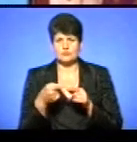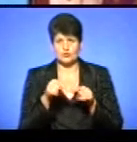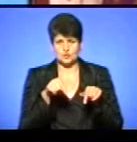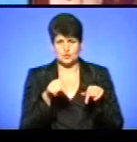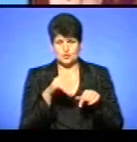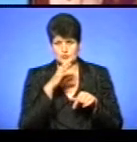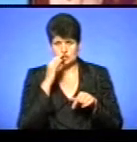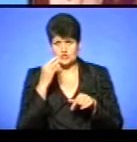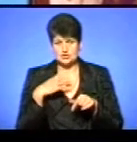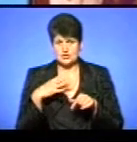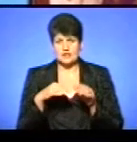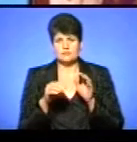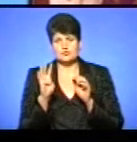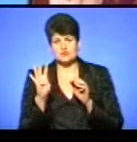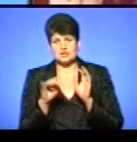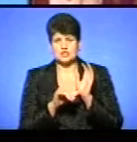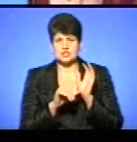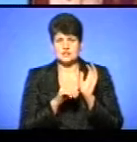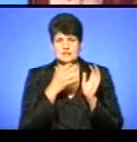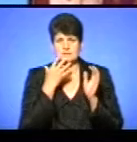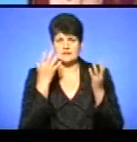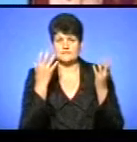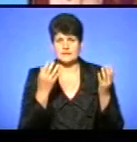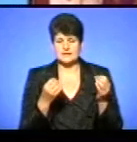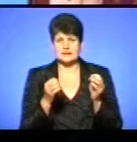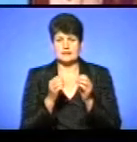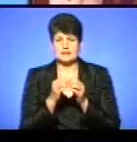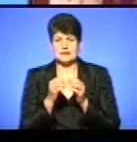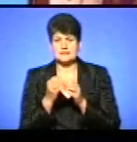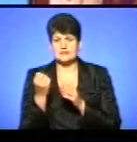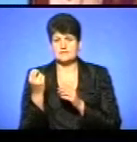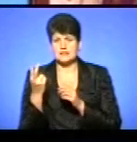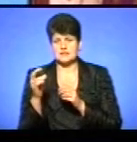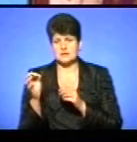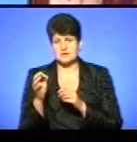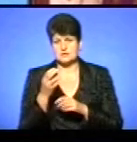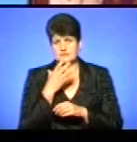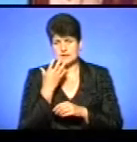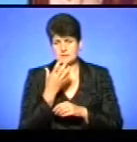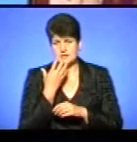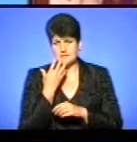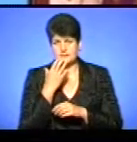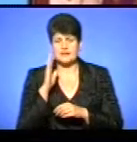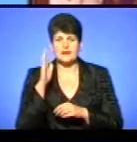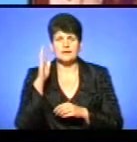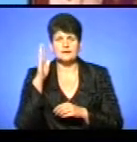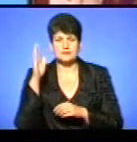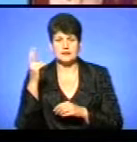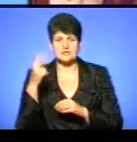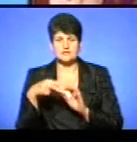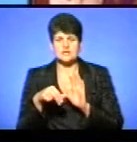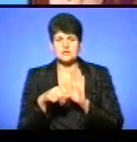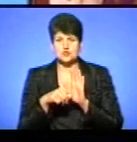чекаємо 4-6 тепла, на день 10-12 градусів тепла. Надалі 26